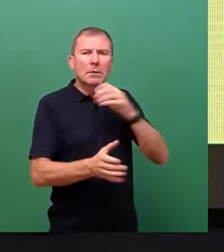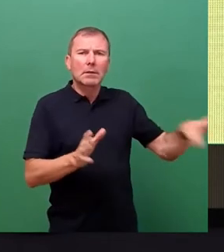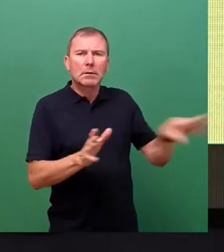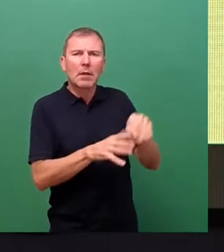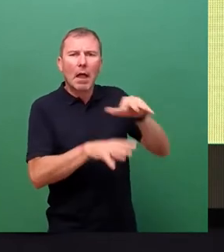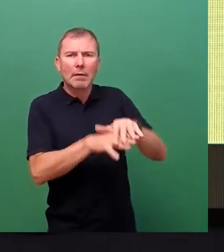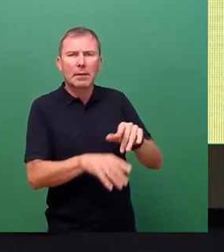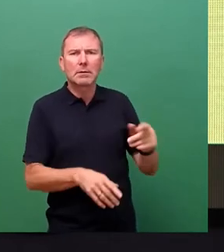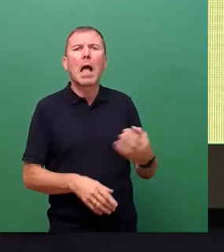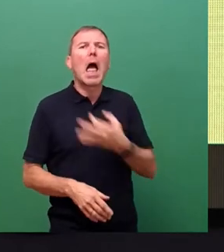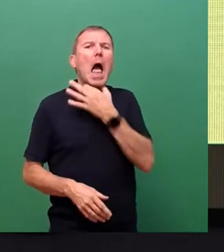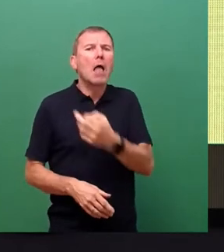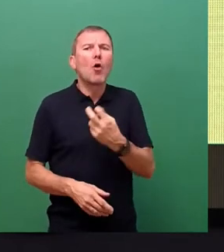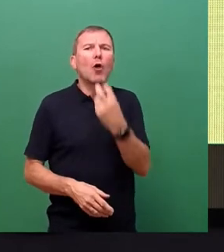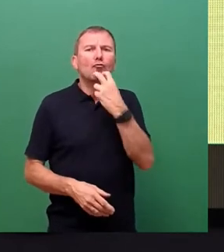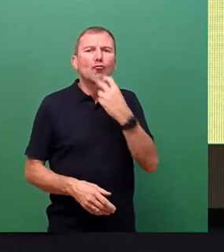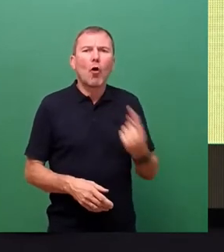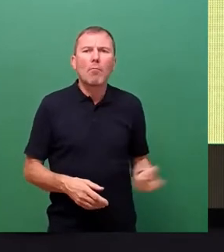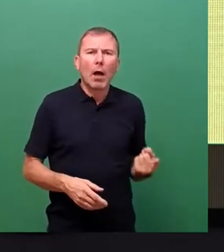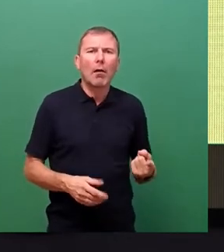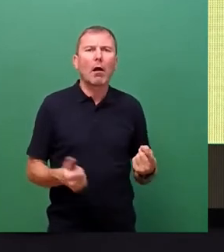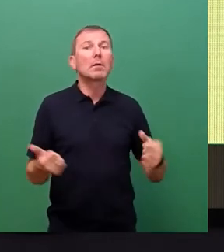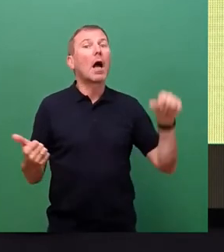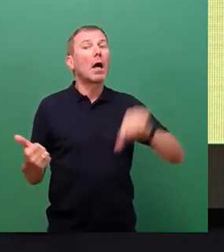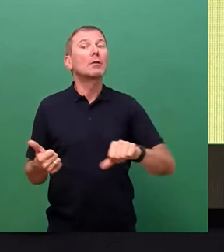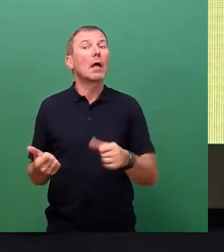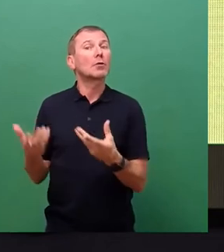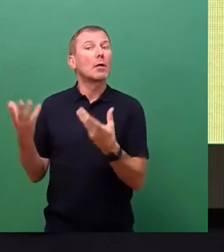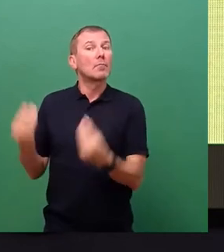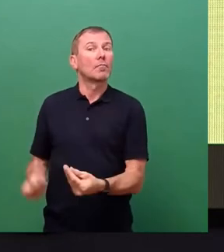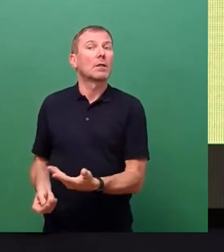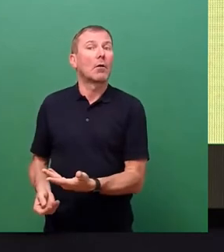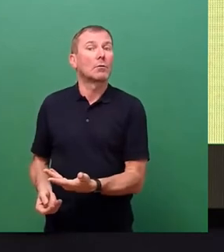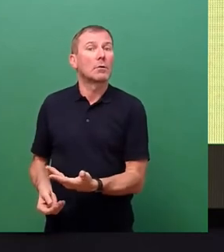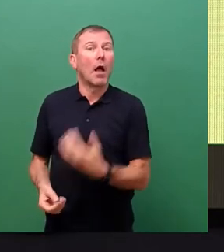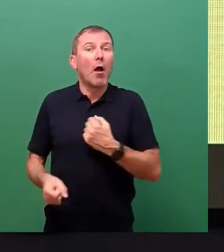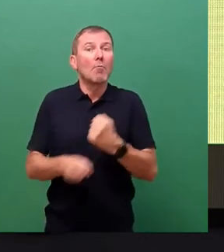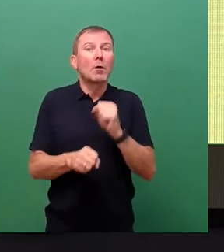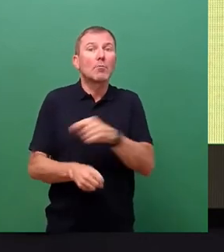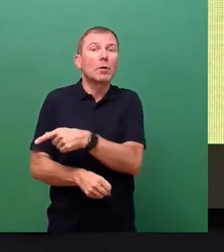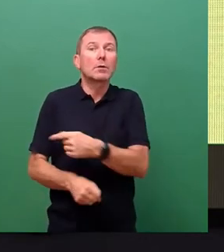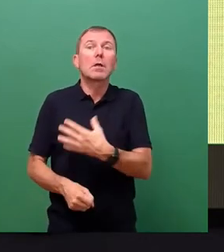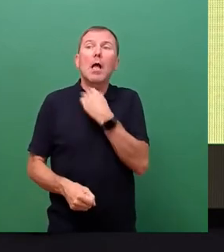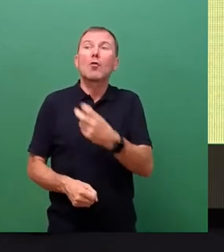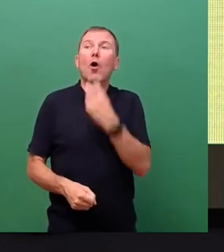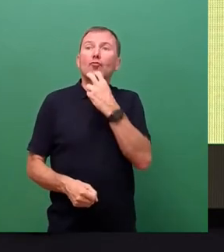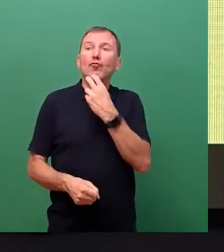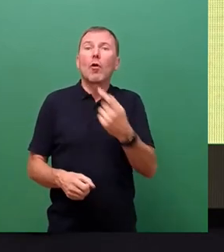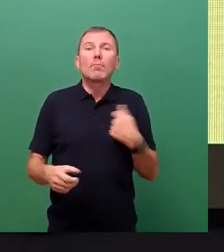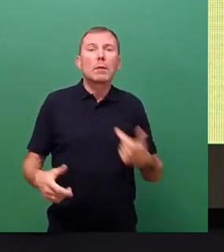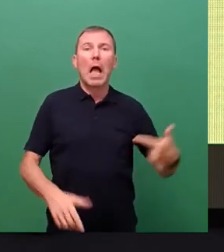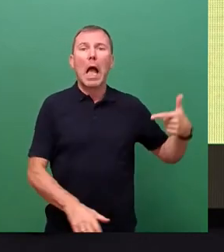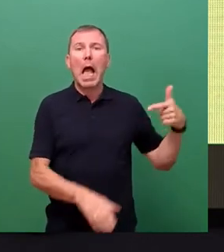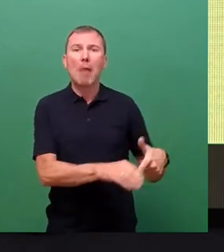Notstromaggregate, Tankstellen fallen aus und so weiter, es muss möglich sein, diese Notstromaggregate, wenn sie denn 72 Stunden